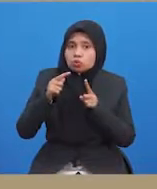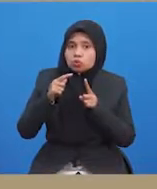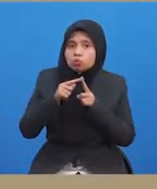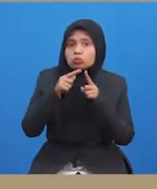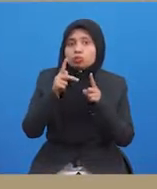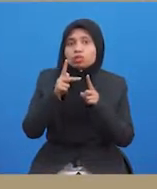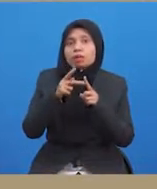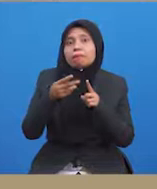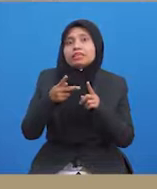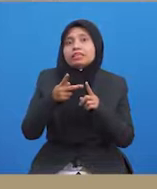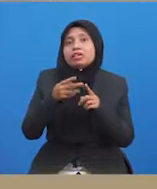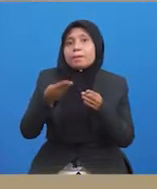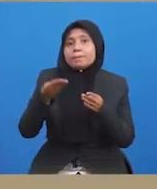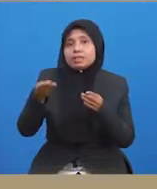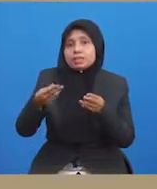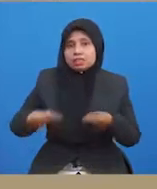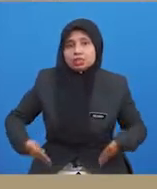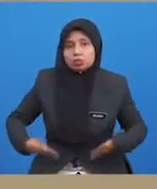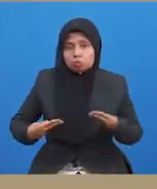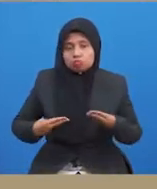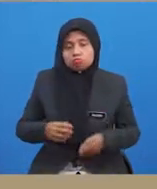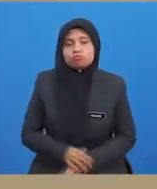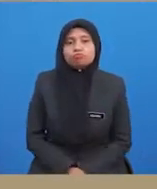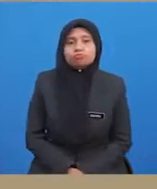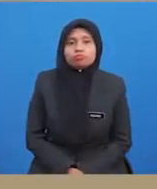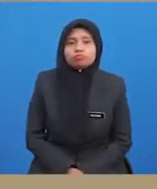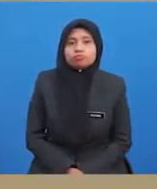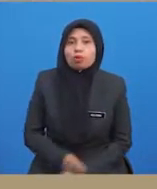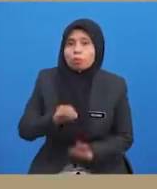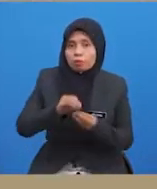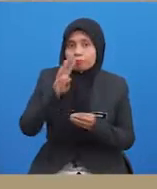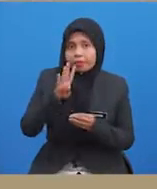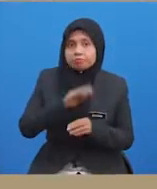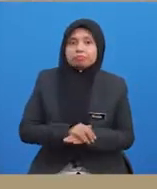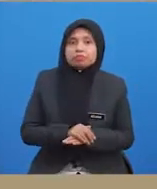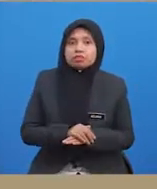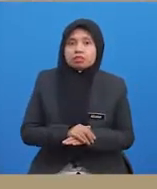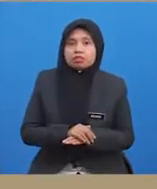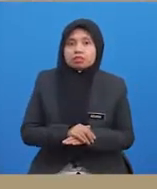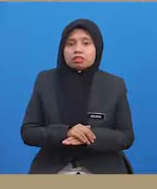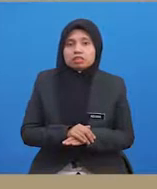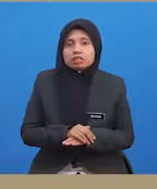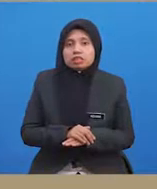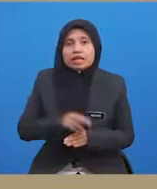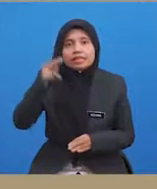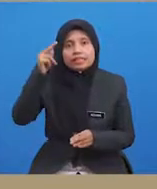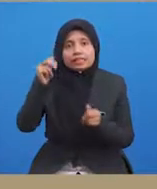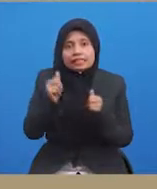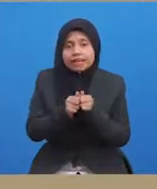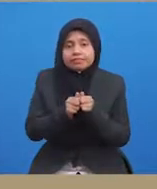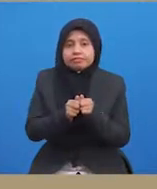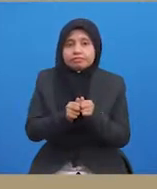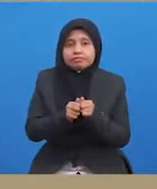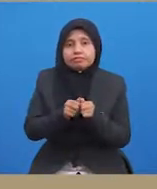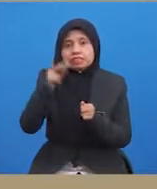ke benda hidup, bukannya benda yang tidak hidup. Keempat, keagresifan itu adalah satu